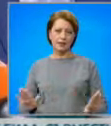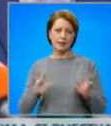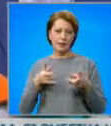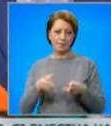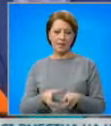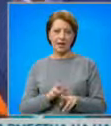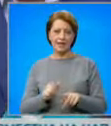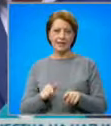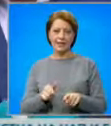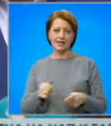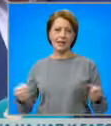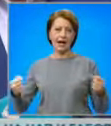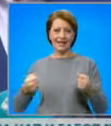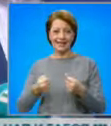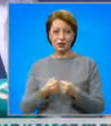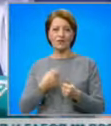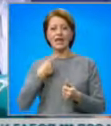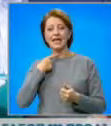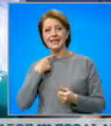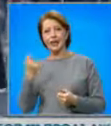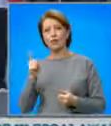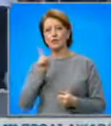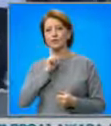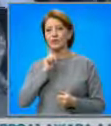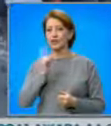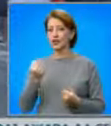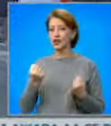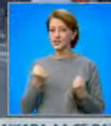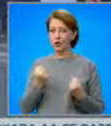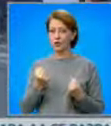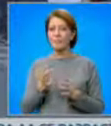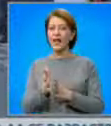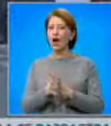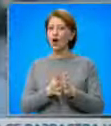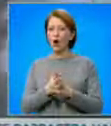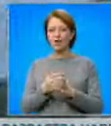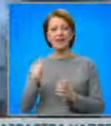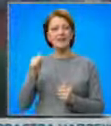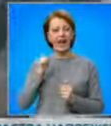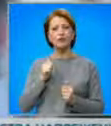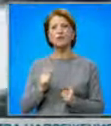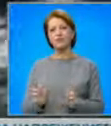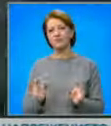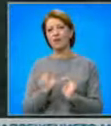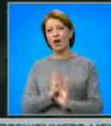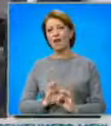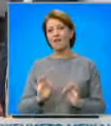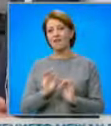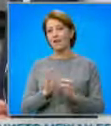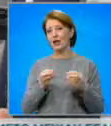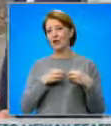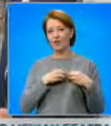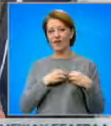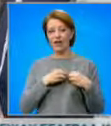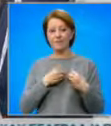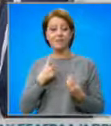тези пътно-транспортни проишествия и загуби на човешки животи. Жителите на Айтовски обаче все още нямат доверие в институциите. Защото